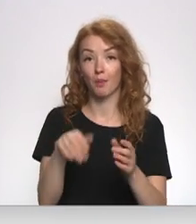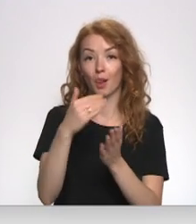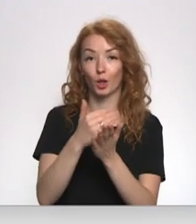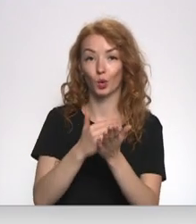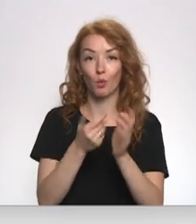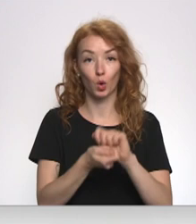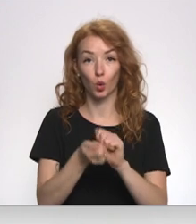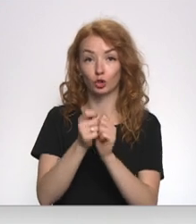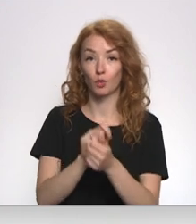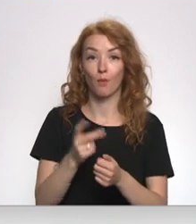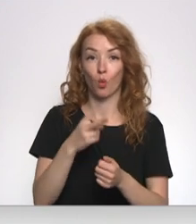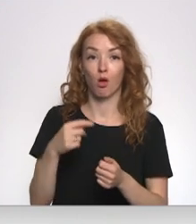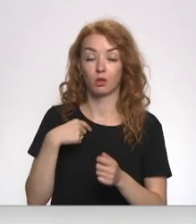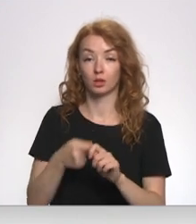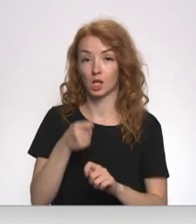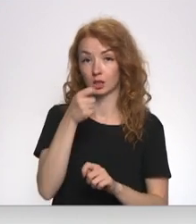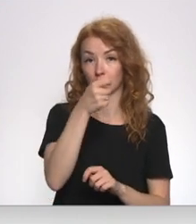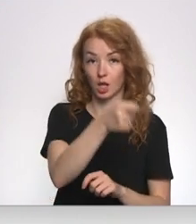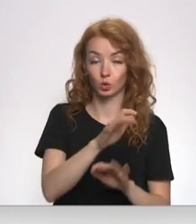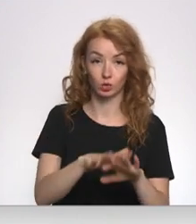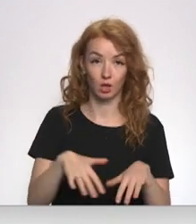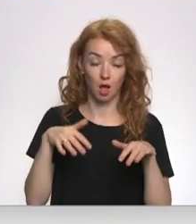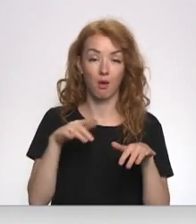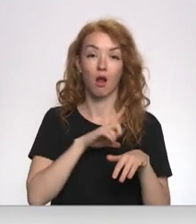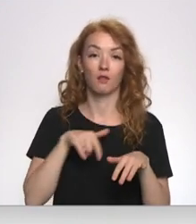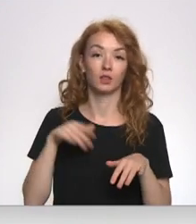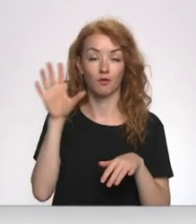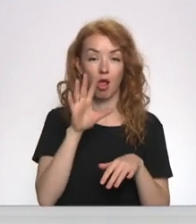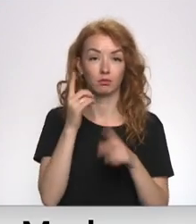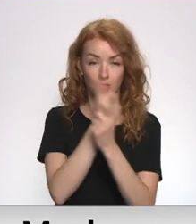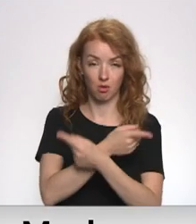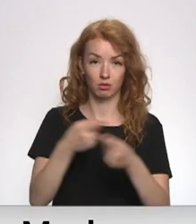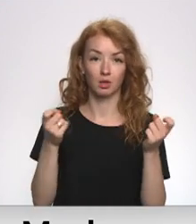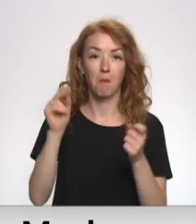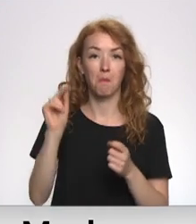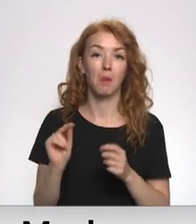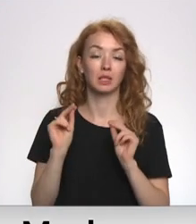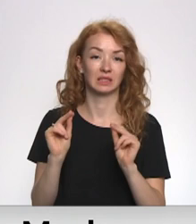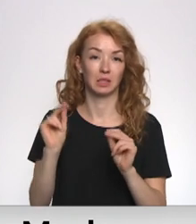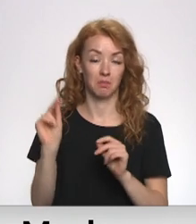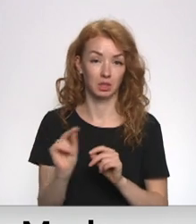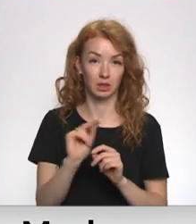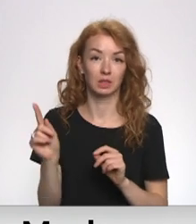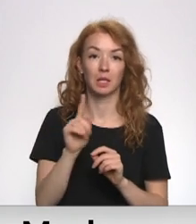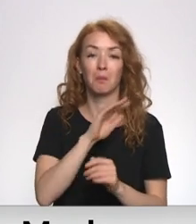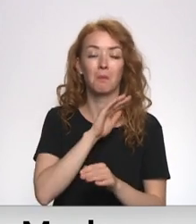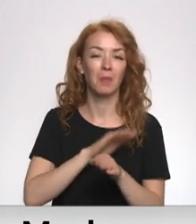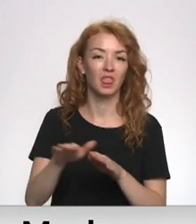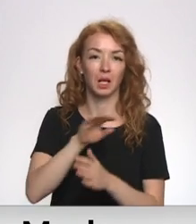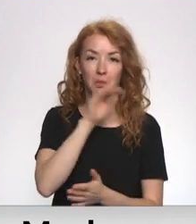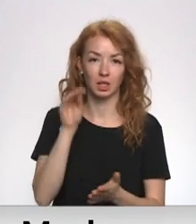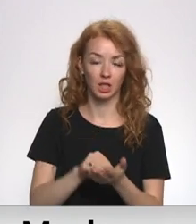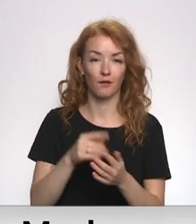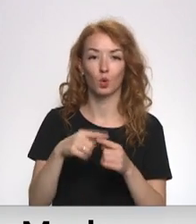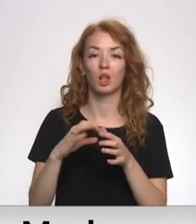tagad ir iesniegt saimā, Latvijas valsts atzīs, ka Latvijas pareisticīgā baznīca ir pilnīgi patstāvīga un